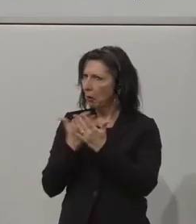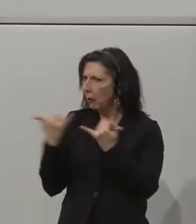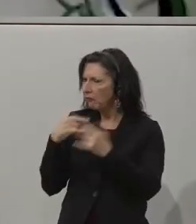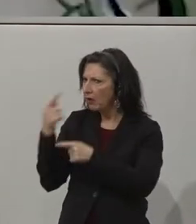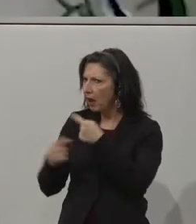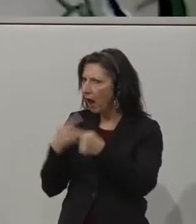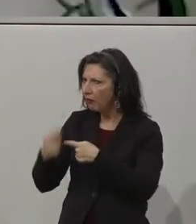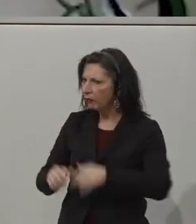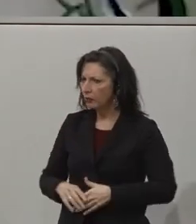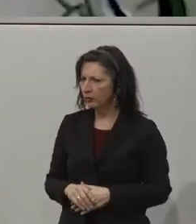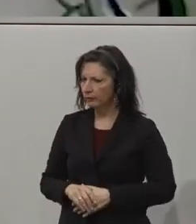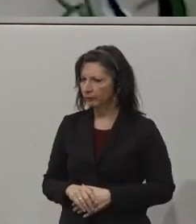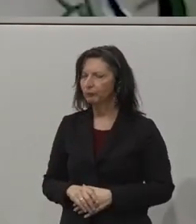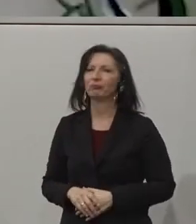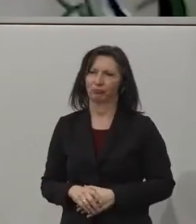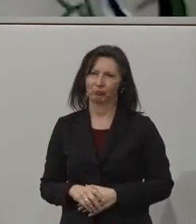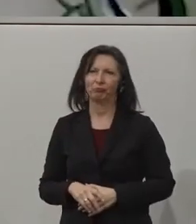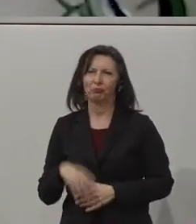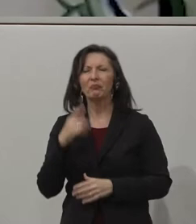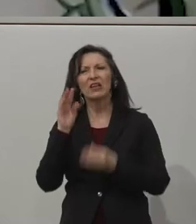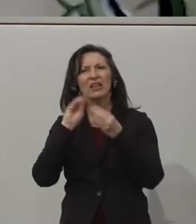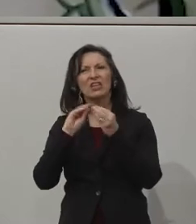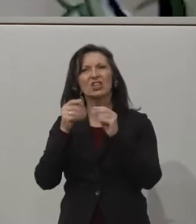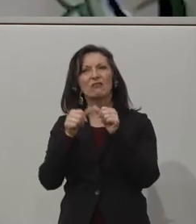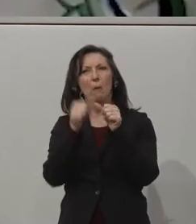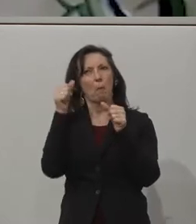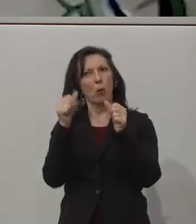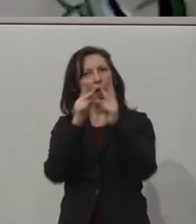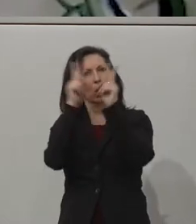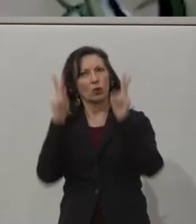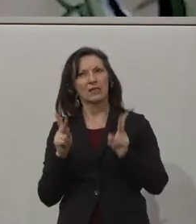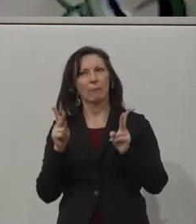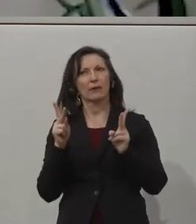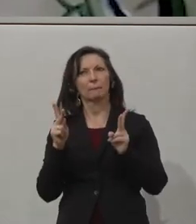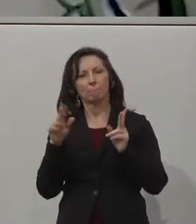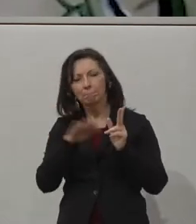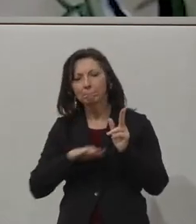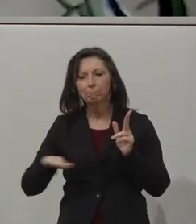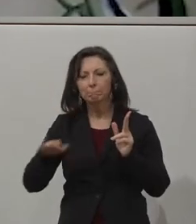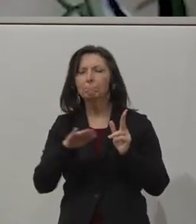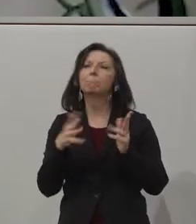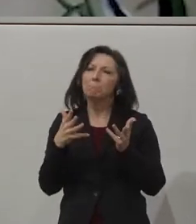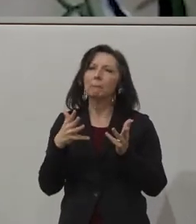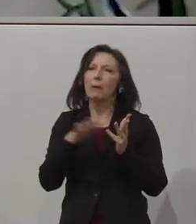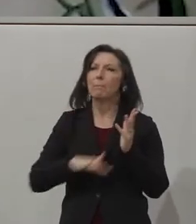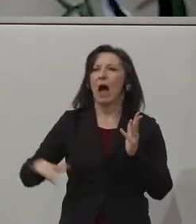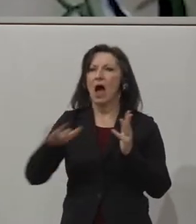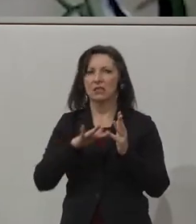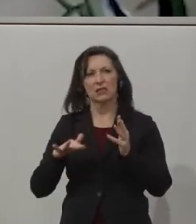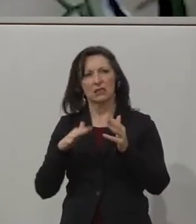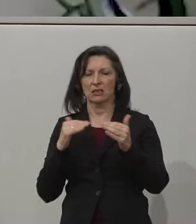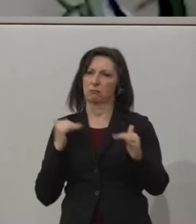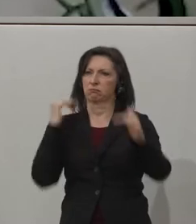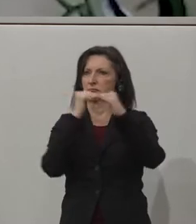Business model is based on a partnership model between our business partners who